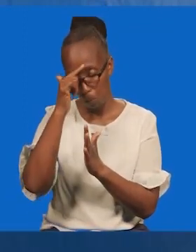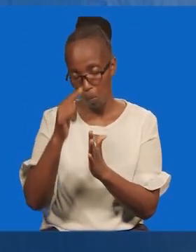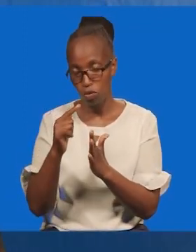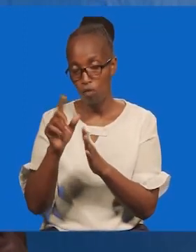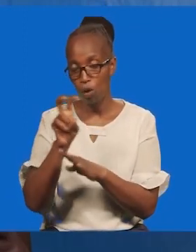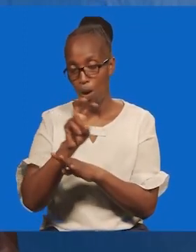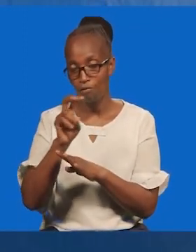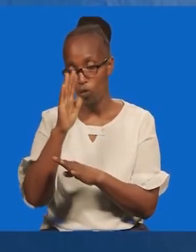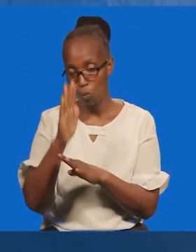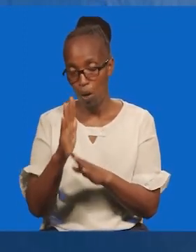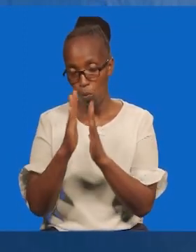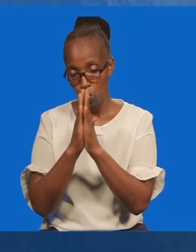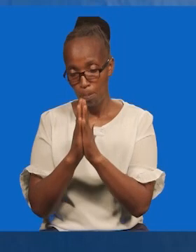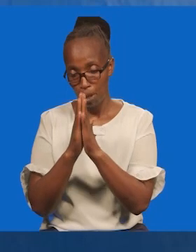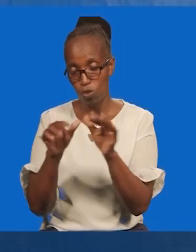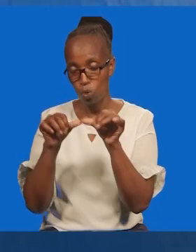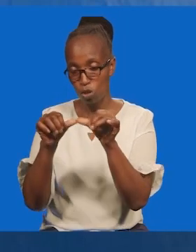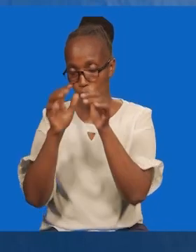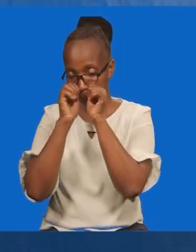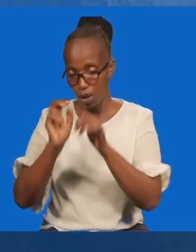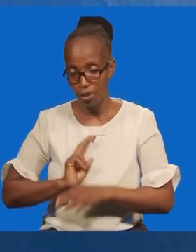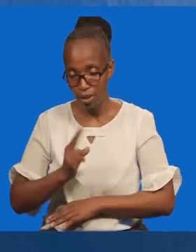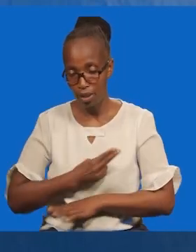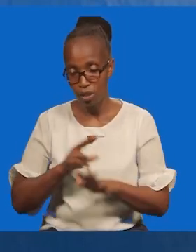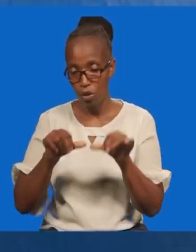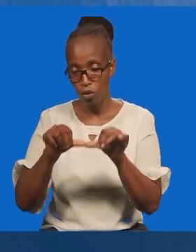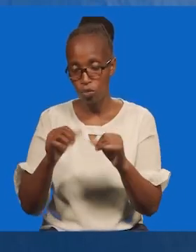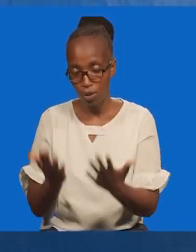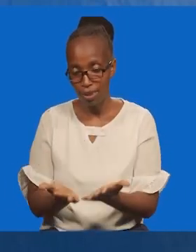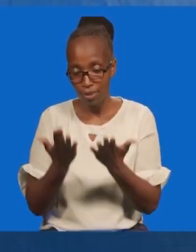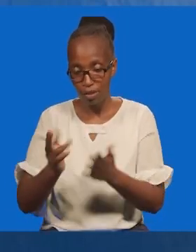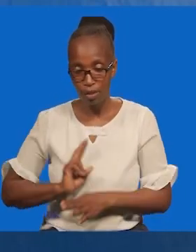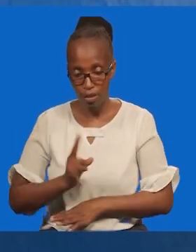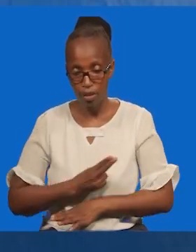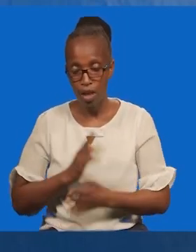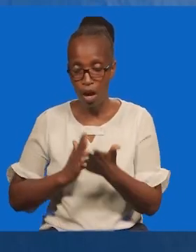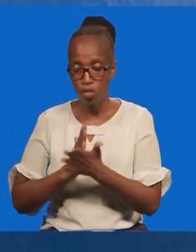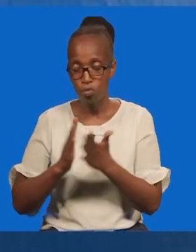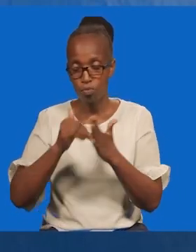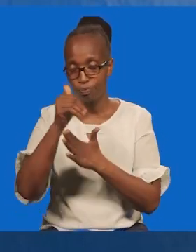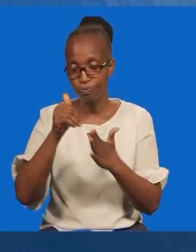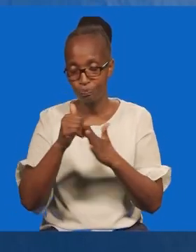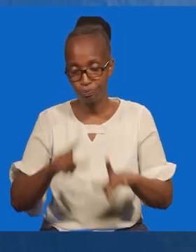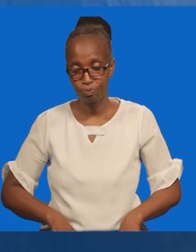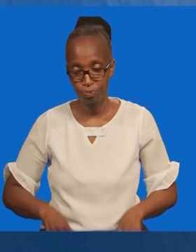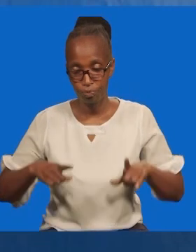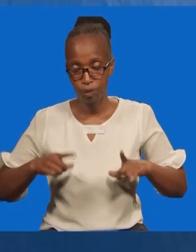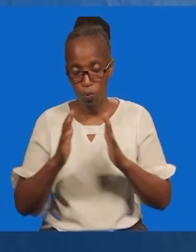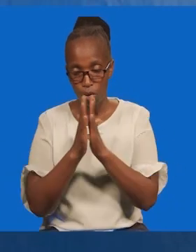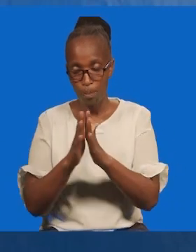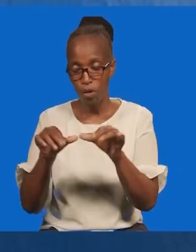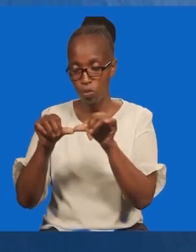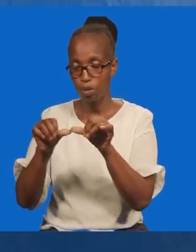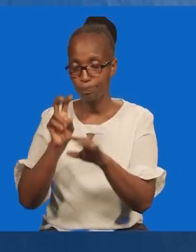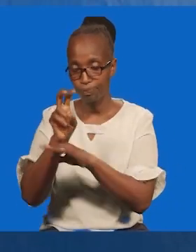Ni na kuomba kwa ajili ya mtazamaji, ili ukazidi kumbariki, ukazidi kumuinua. Katika mwana famu, ukazidi